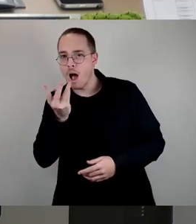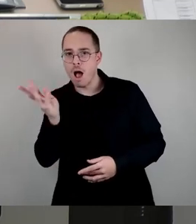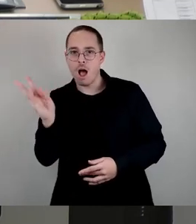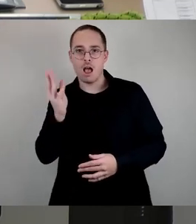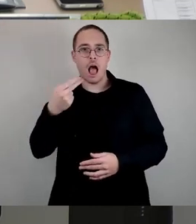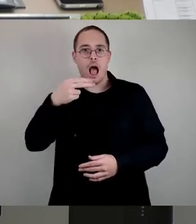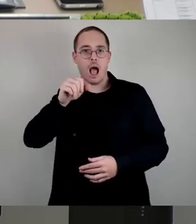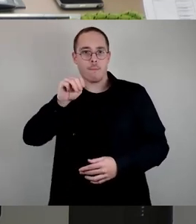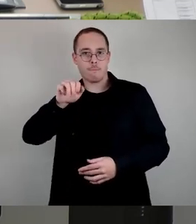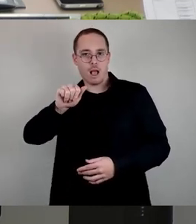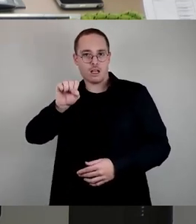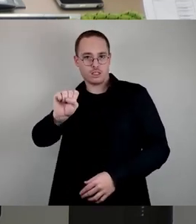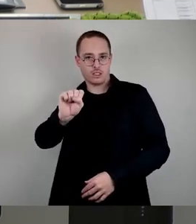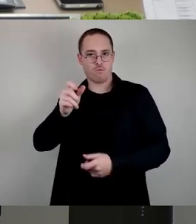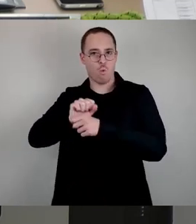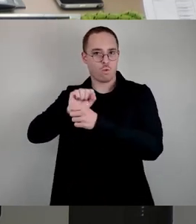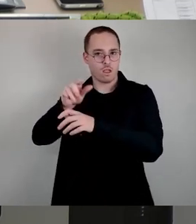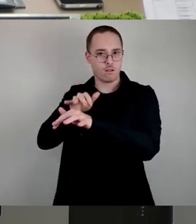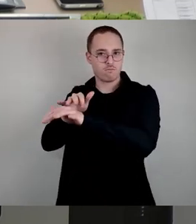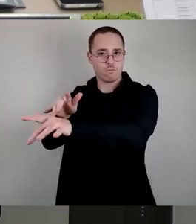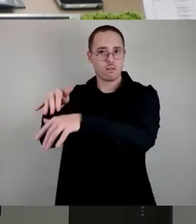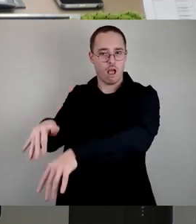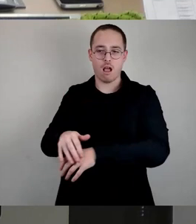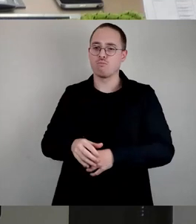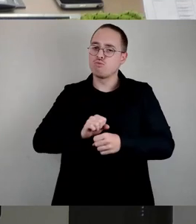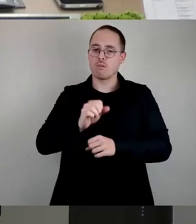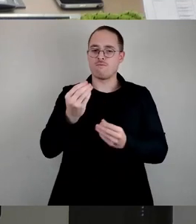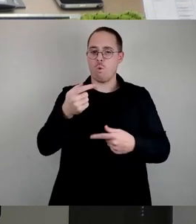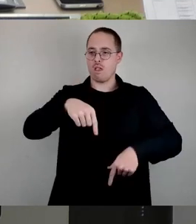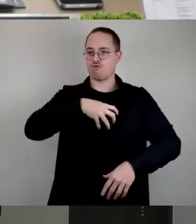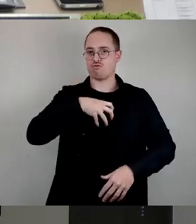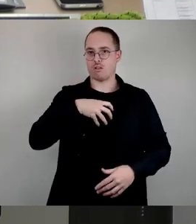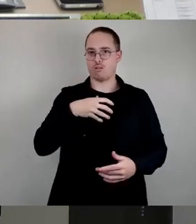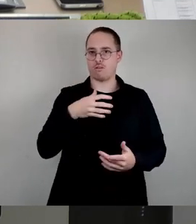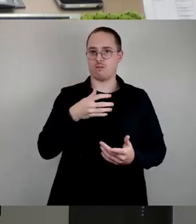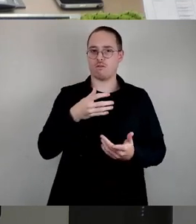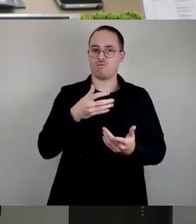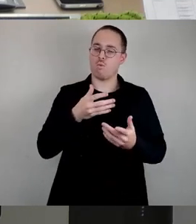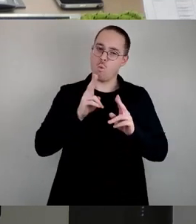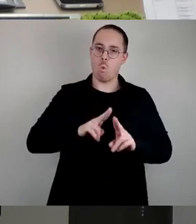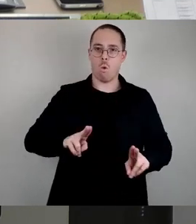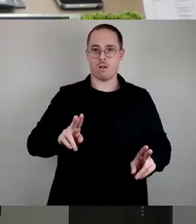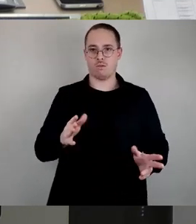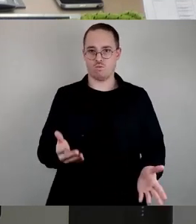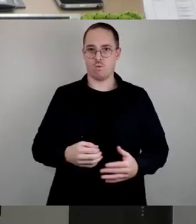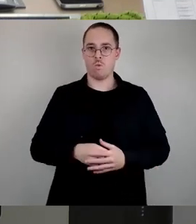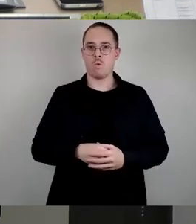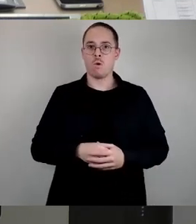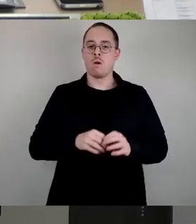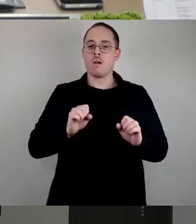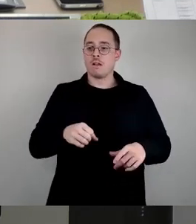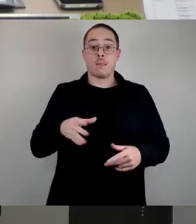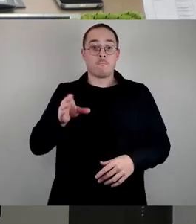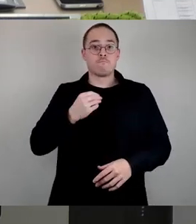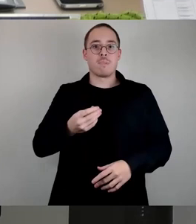und auch trotz dieser schwierigen Zeiten haben wir eine gemeinsame Sprache mit unseren muslimischen Brüder